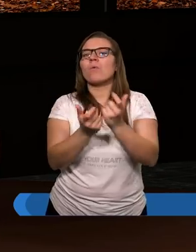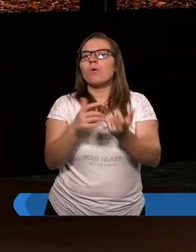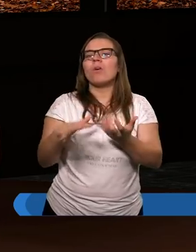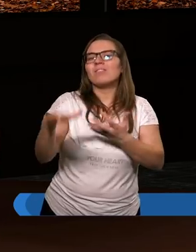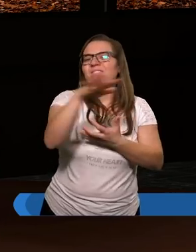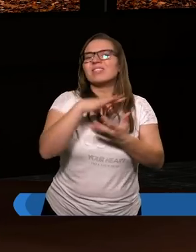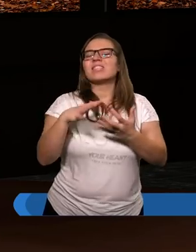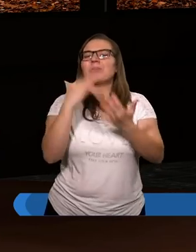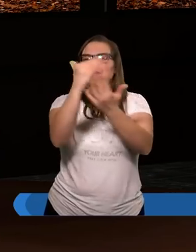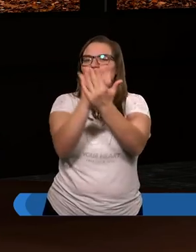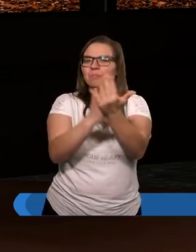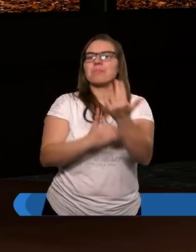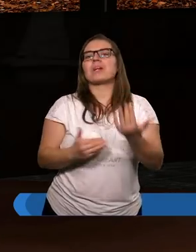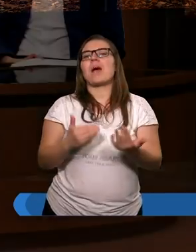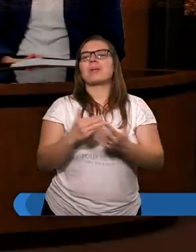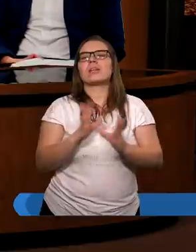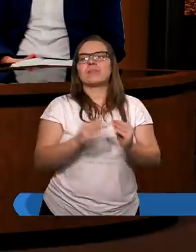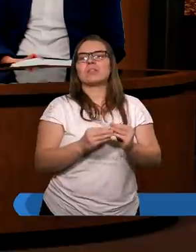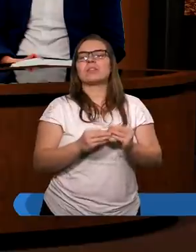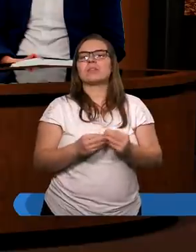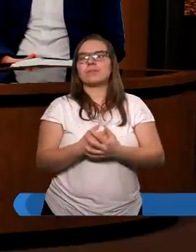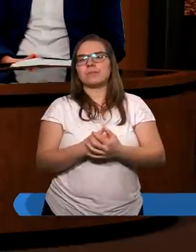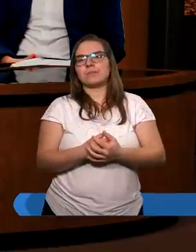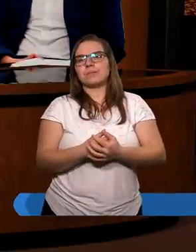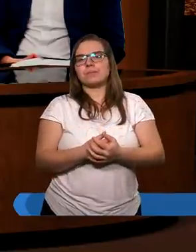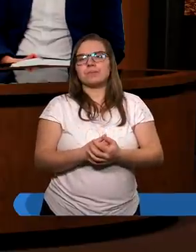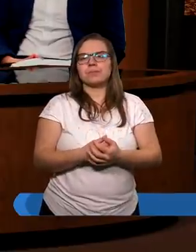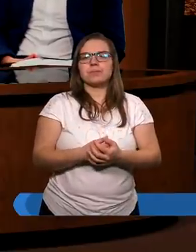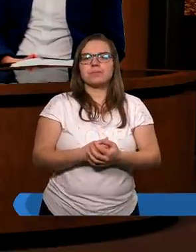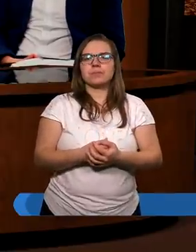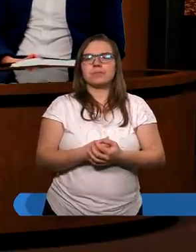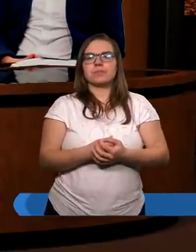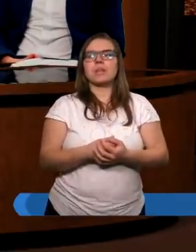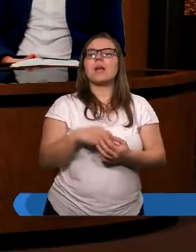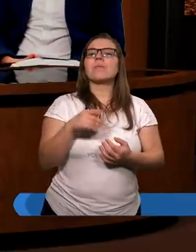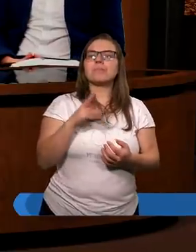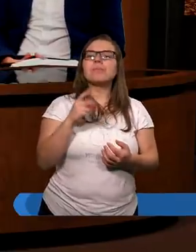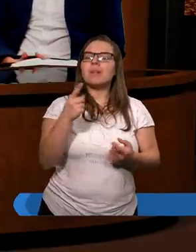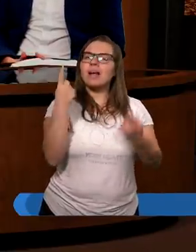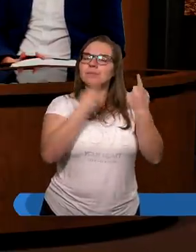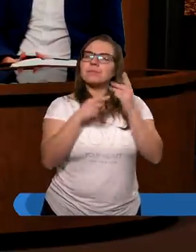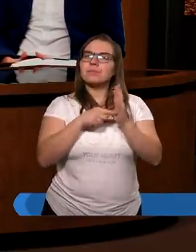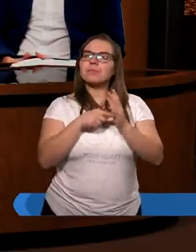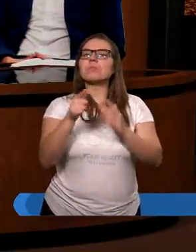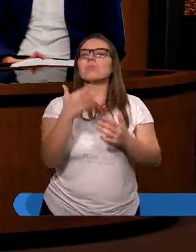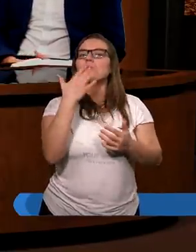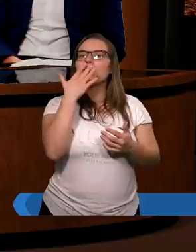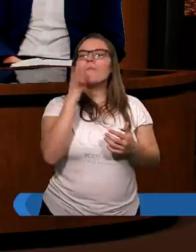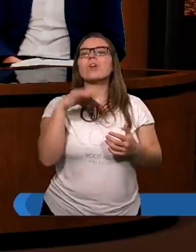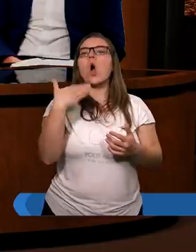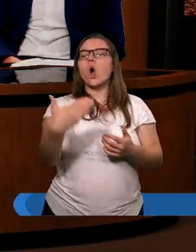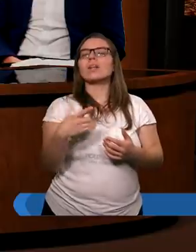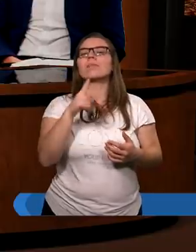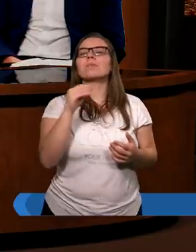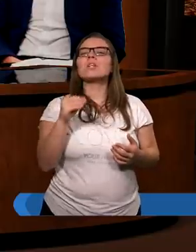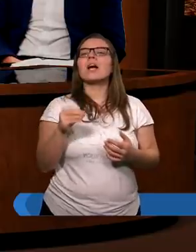gamę różnych przepisów. Więc mówimy o tym,